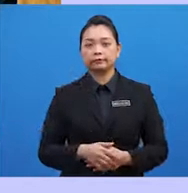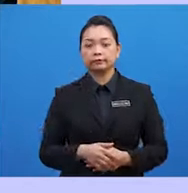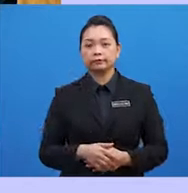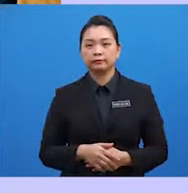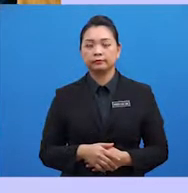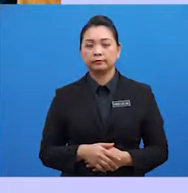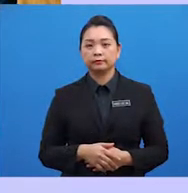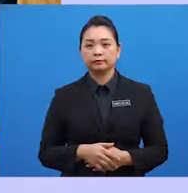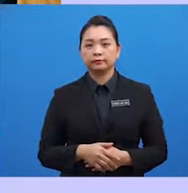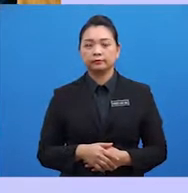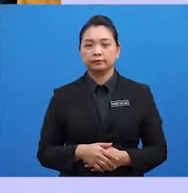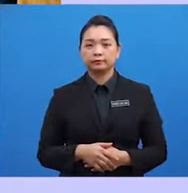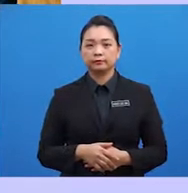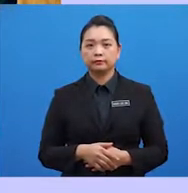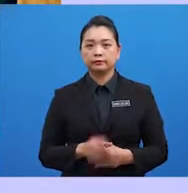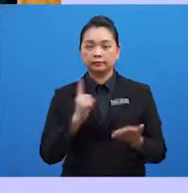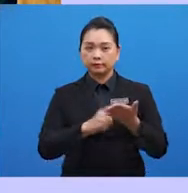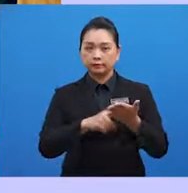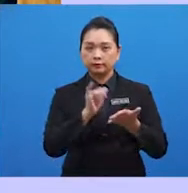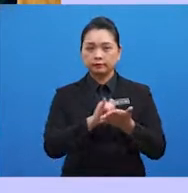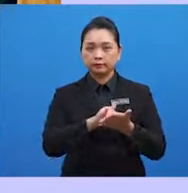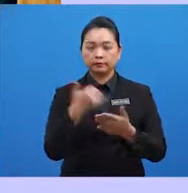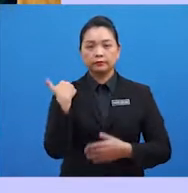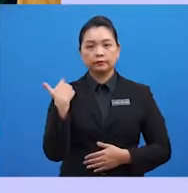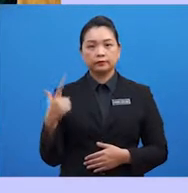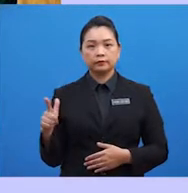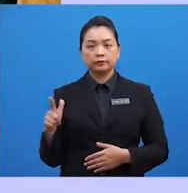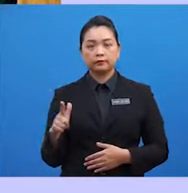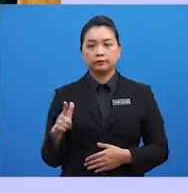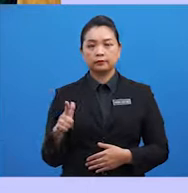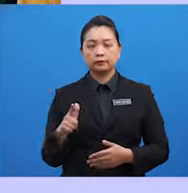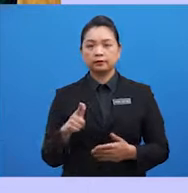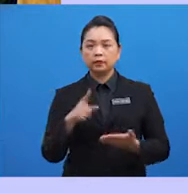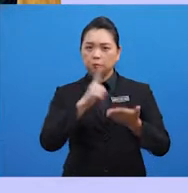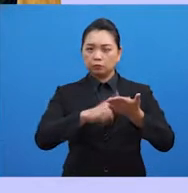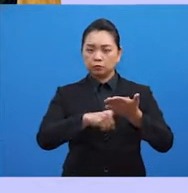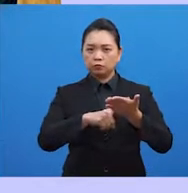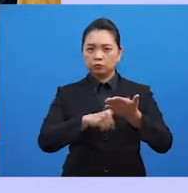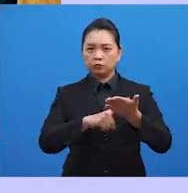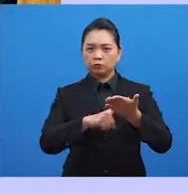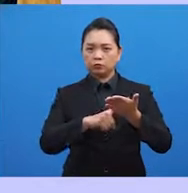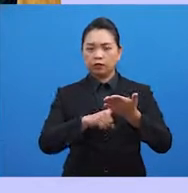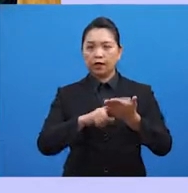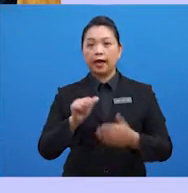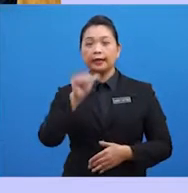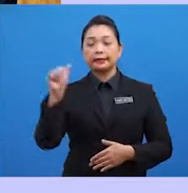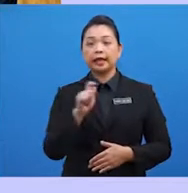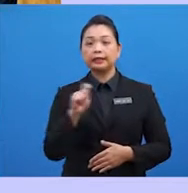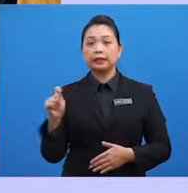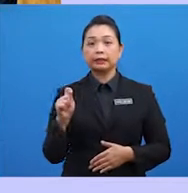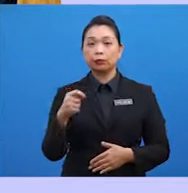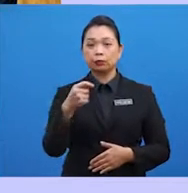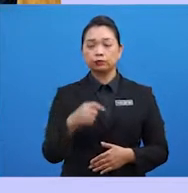Sidang Kemuncak ini juga dikenali sebagai Sidang Kemuncak Asia Timur yang melihatkan